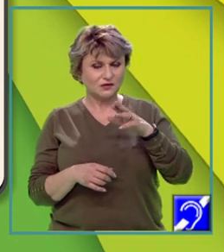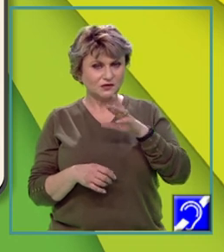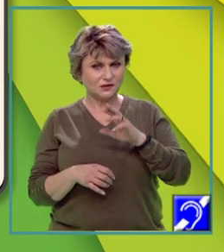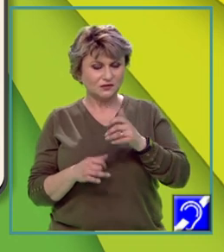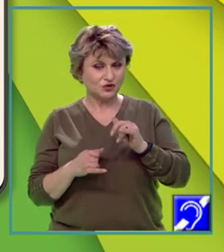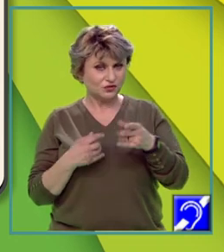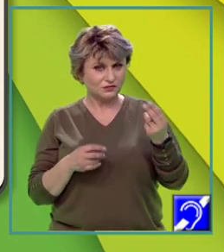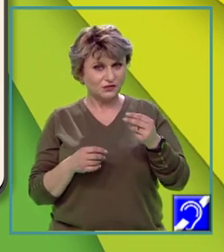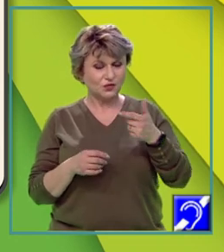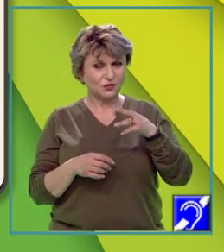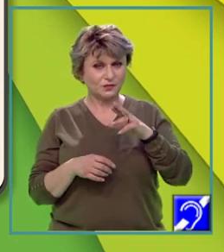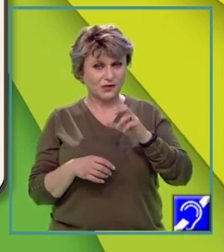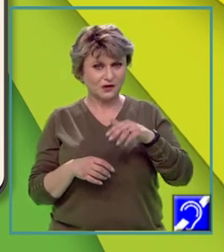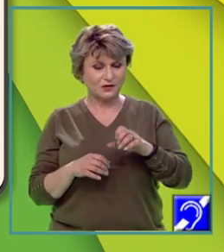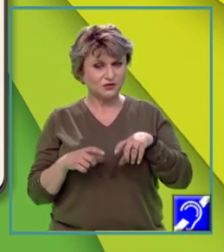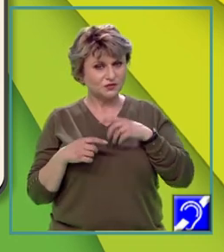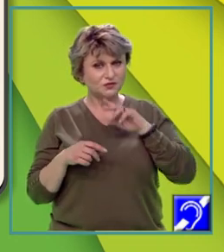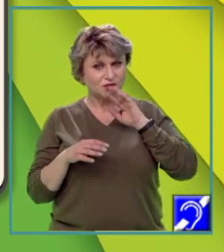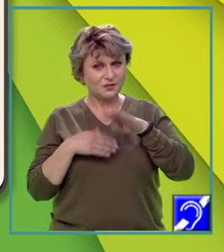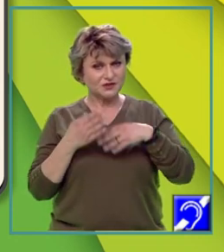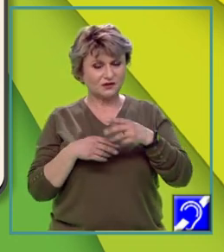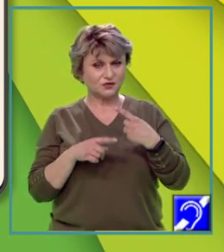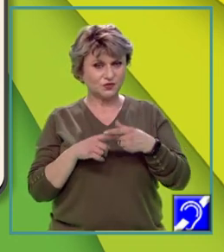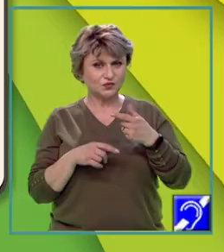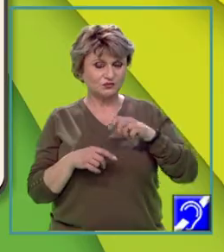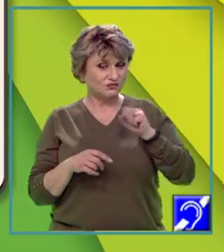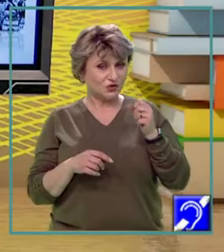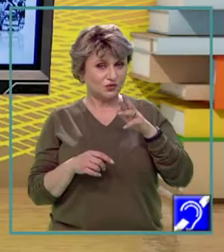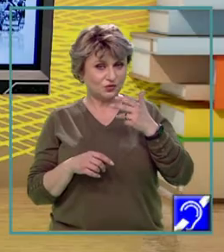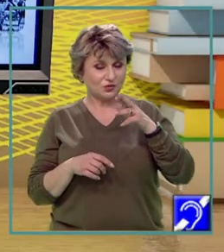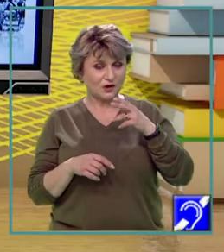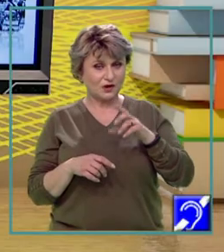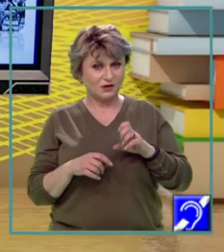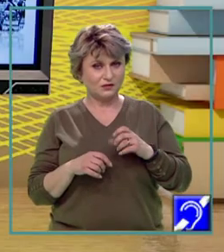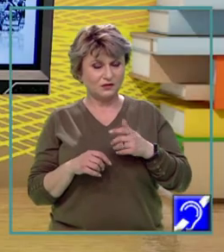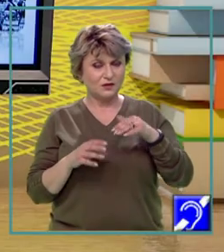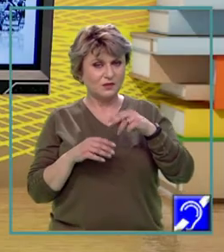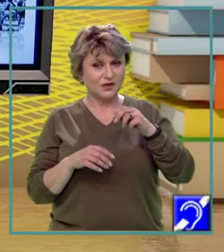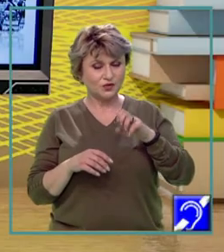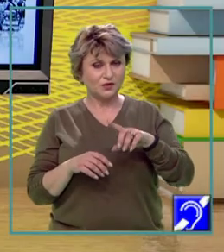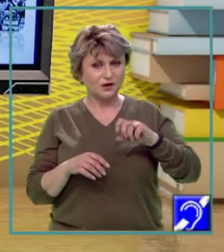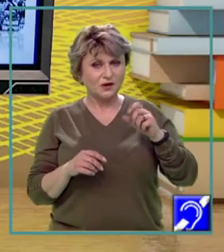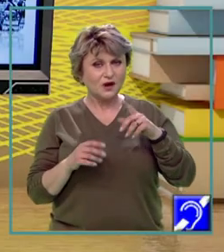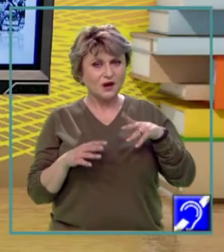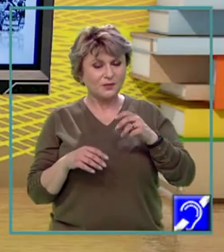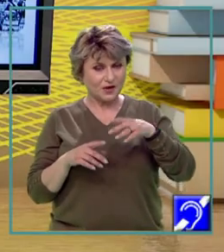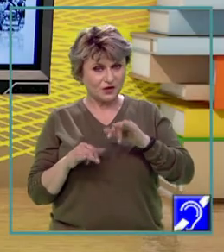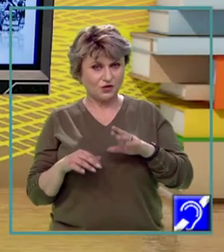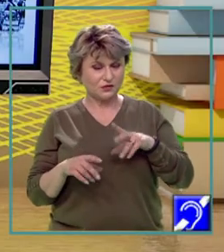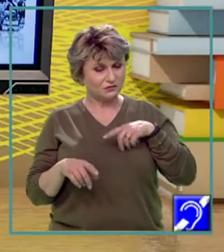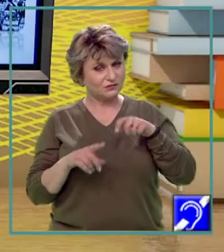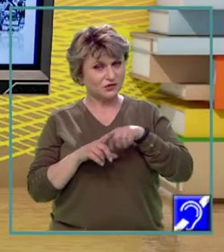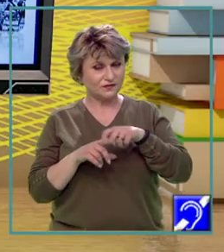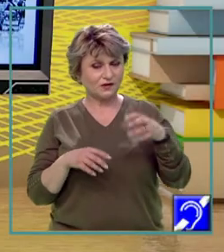iar peisajele urbane se îmbină cu cele rurale. Mediul câmpiilor a suferit modificări impuse de